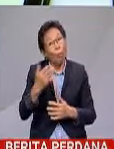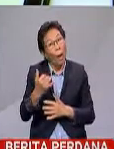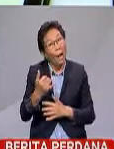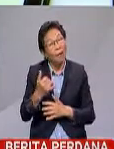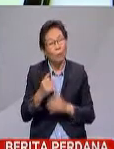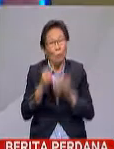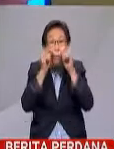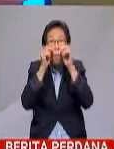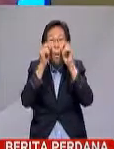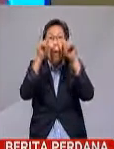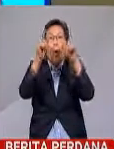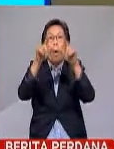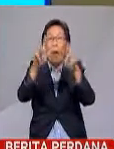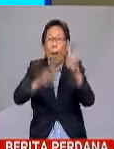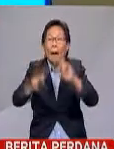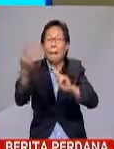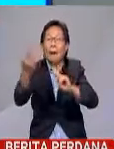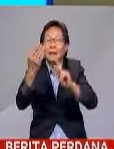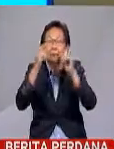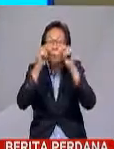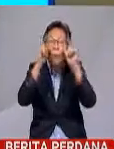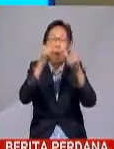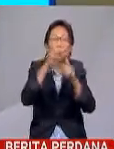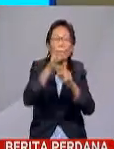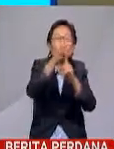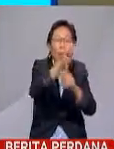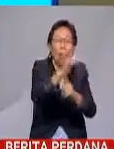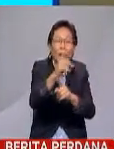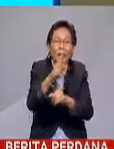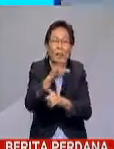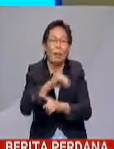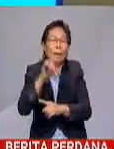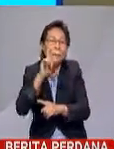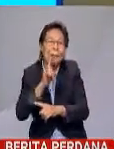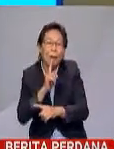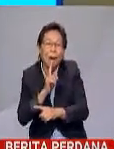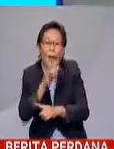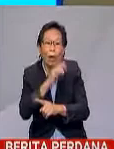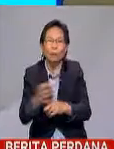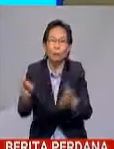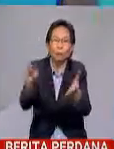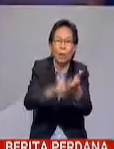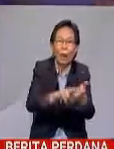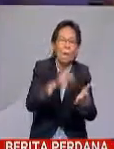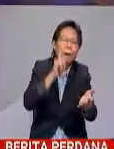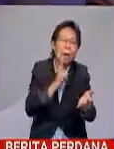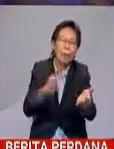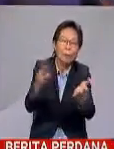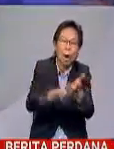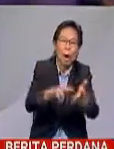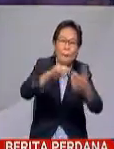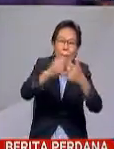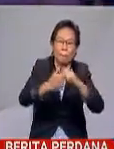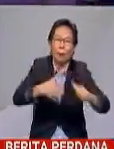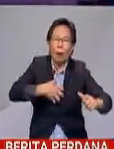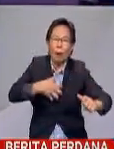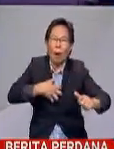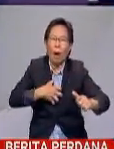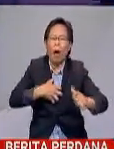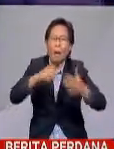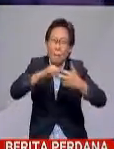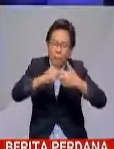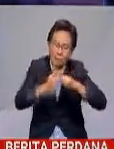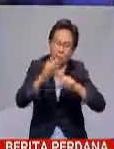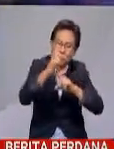meningkatkan kesedaran awam, khususnya golongan OKU, pendengaran dan pertuturan untuk melaporkan sebarang masalah atau aduan mengenai